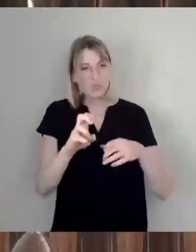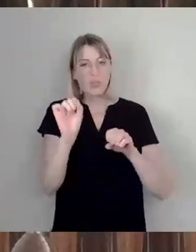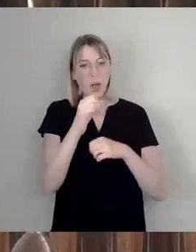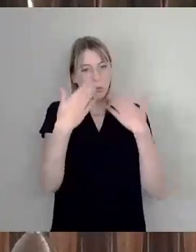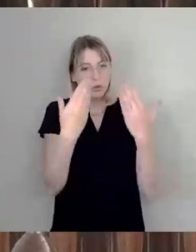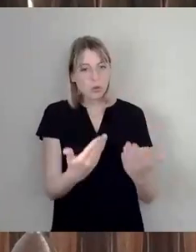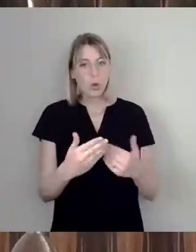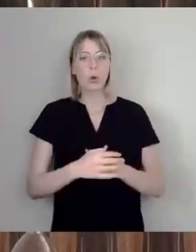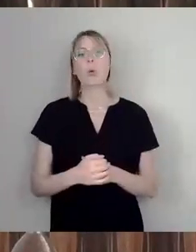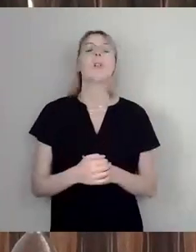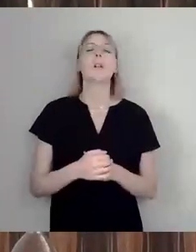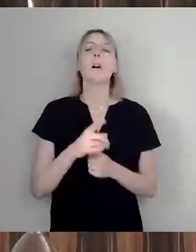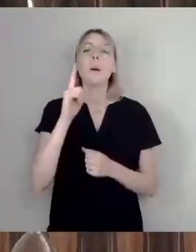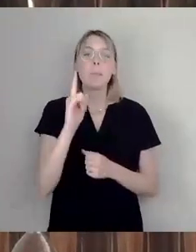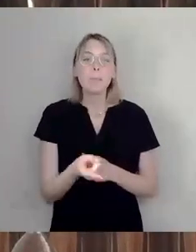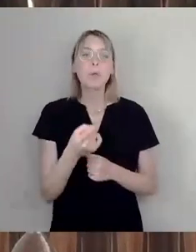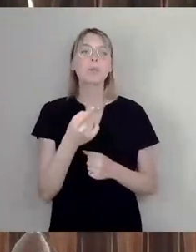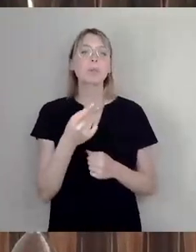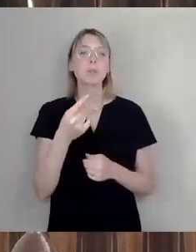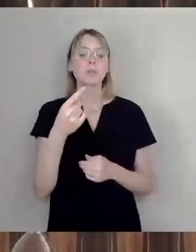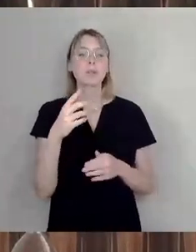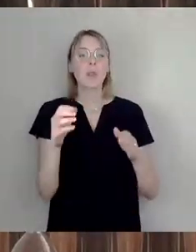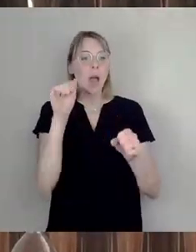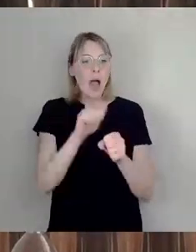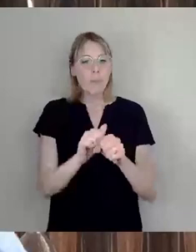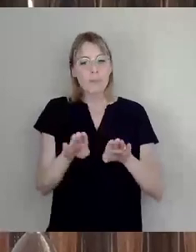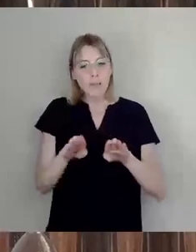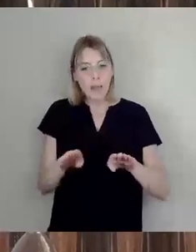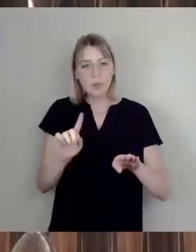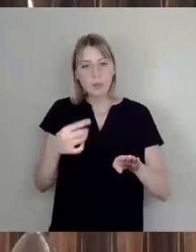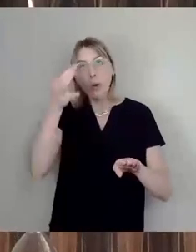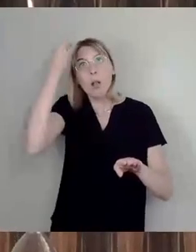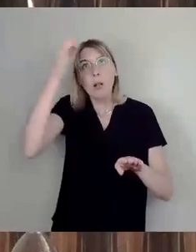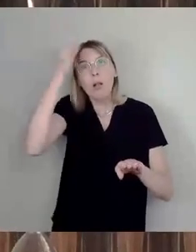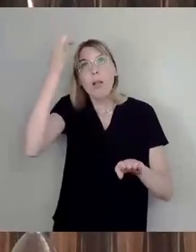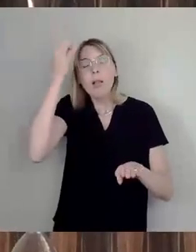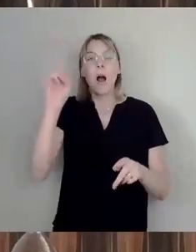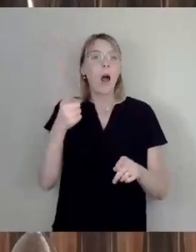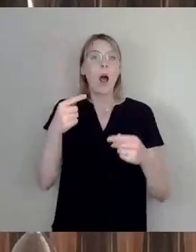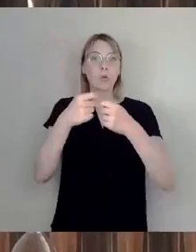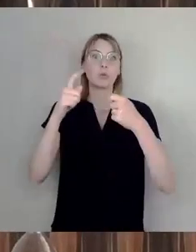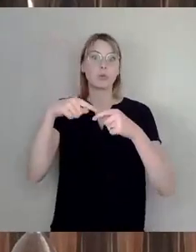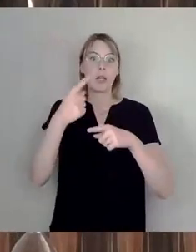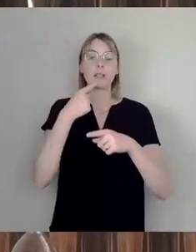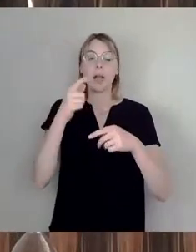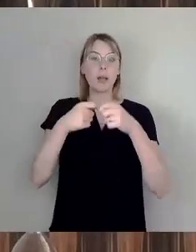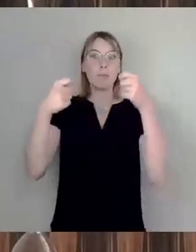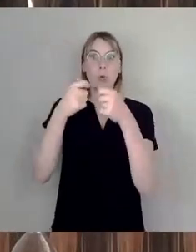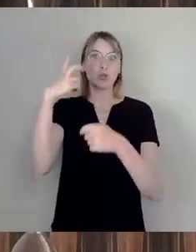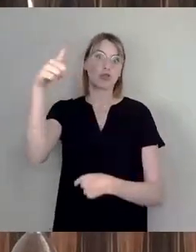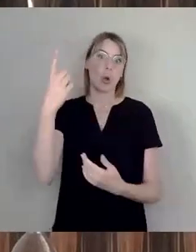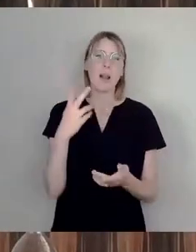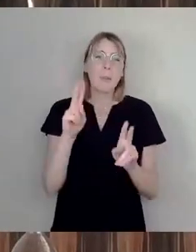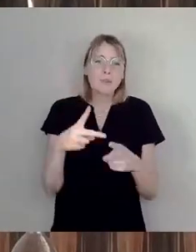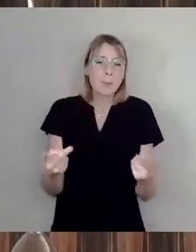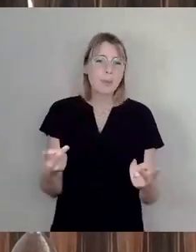jemand, der sich auf der unteren Amtsebene eine neue Sache ausdenkt, sagt, ja, hoch oben, Bund ist schuld. Und dann ist es vielleicht gar nicht so, dass der